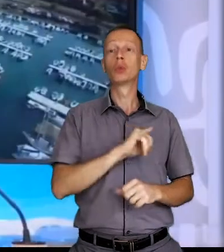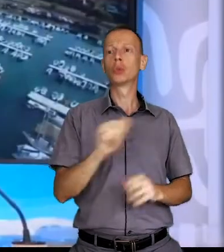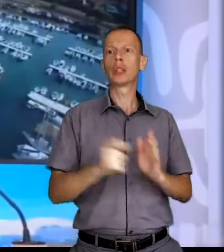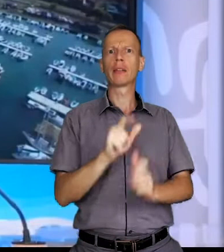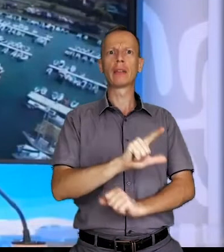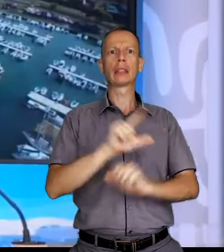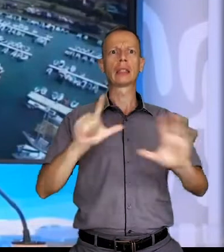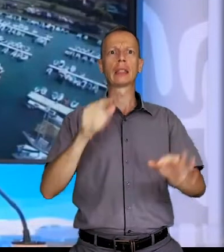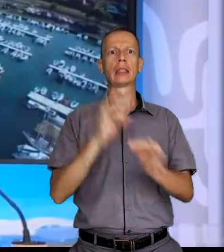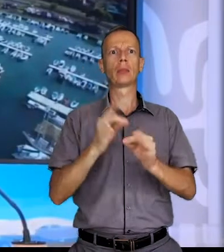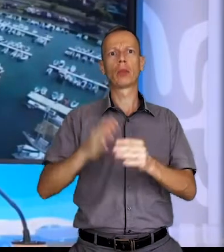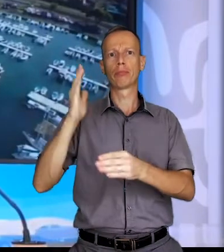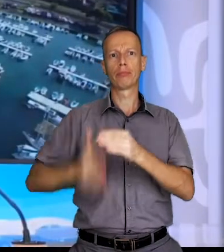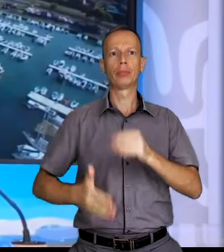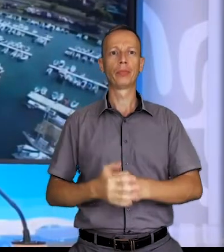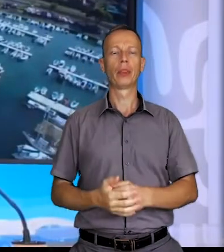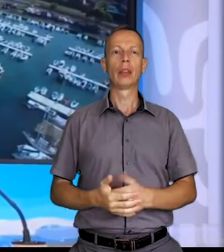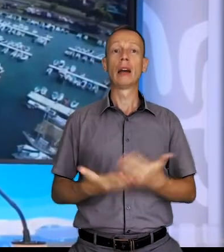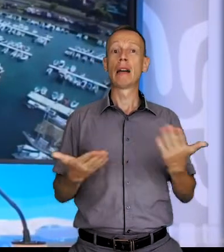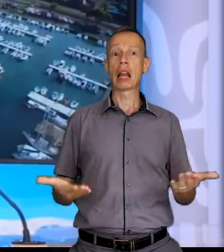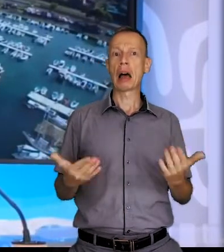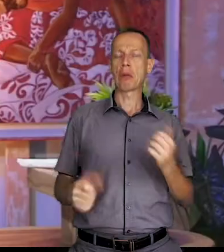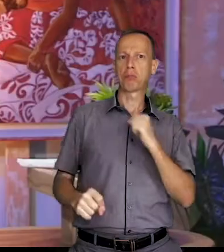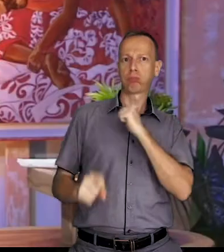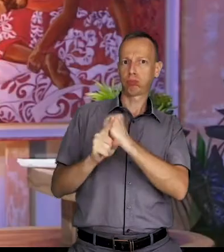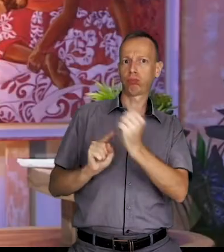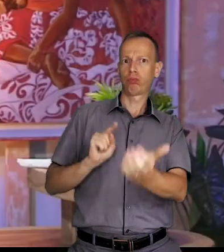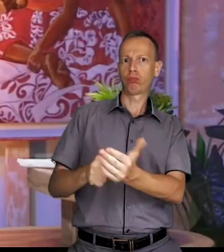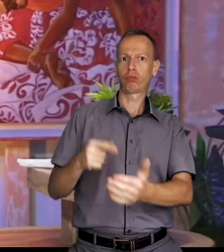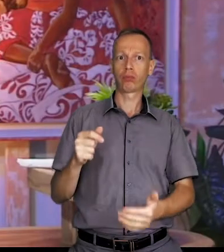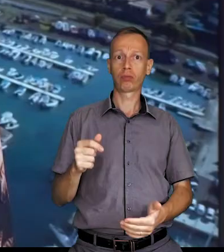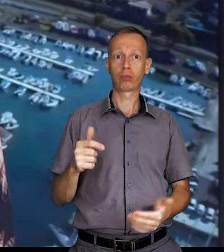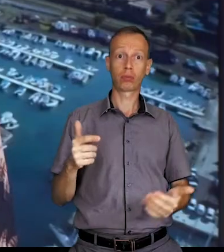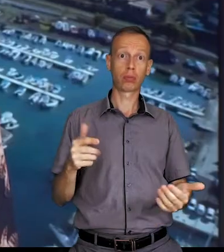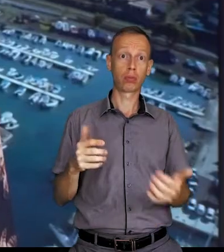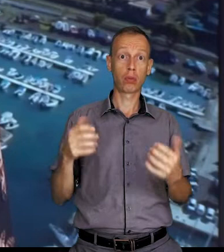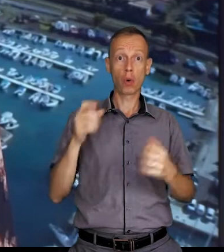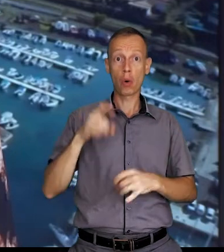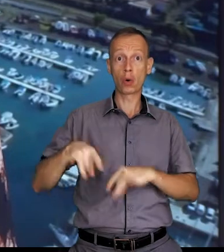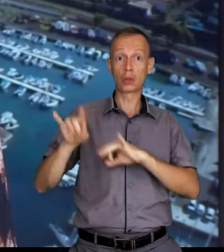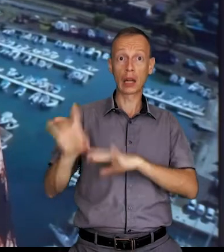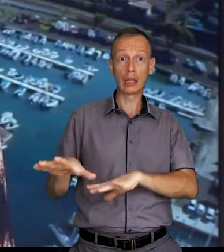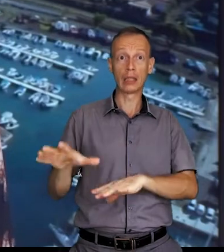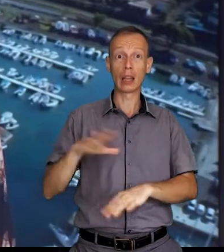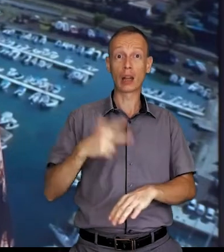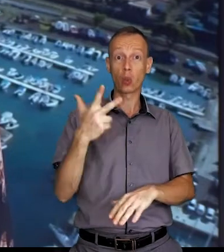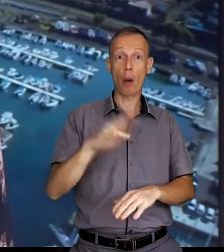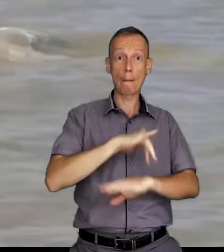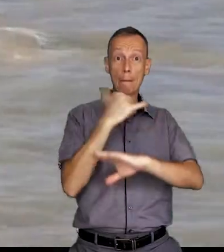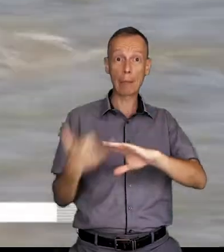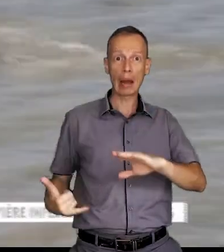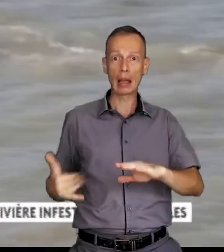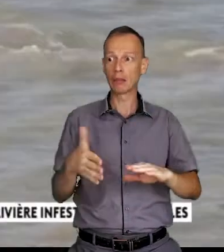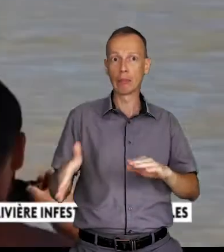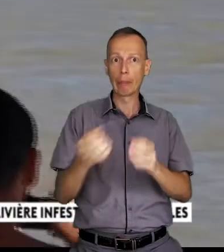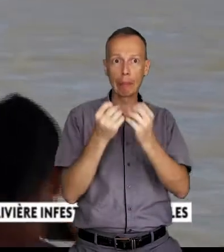Voilà, la consultation est en ligne jusqu'au 27 septembre. On termine avec ce phénomène inexplicable. En Australie, trois baleines se sont